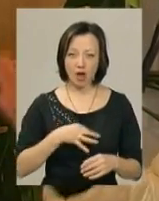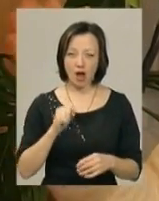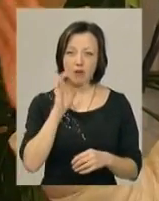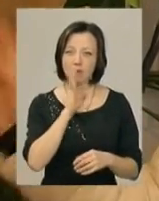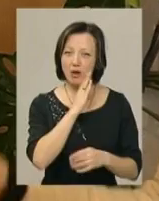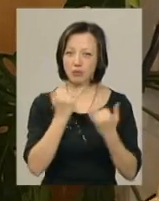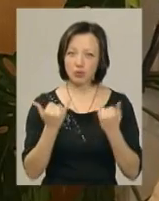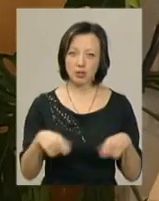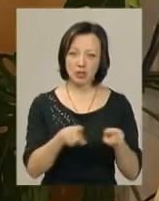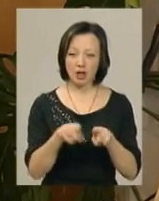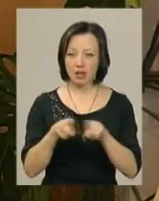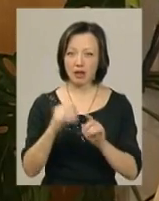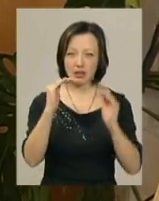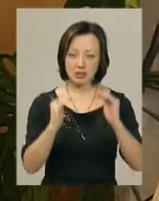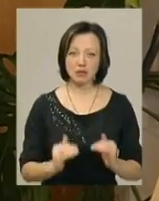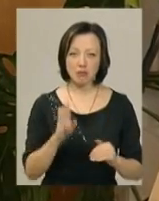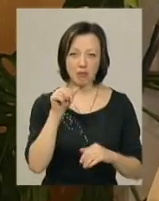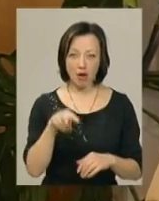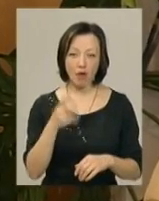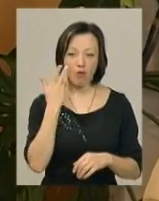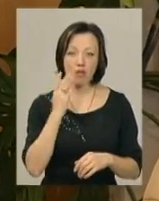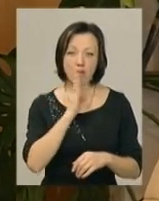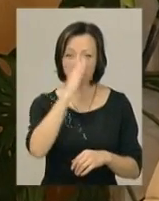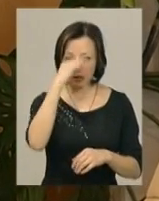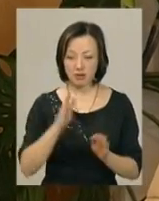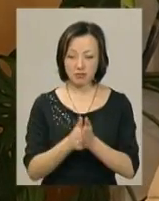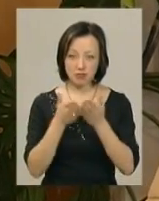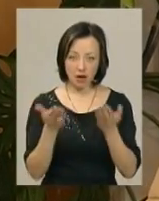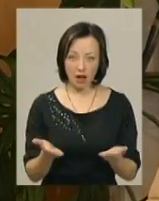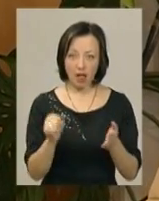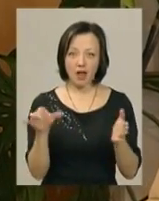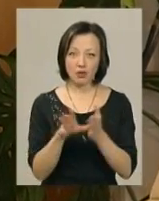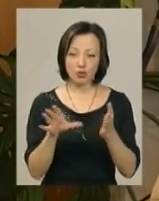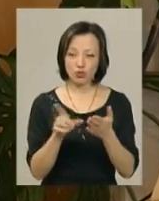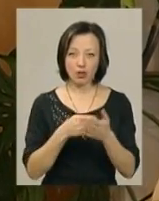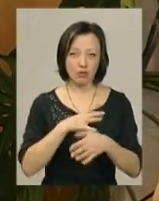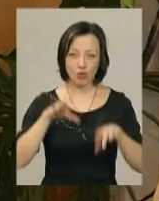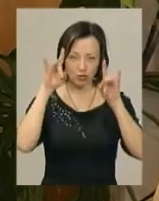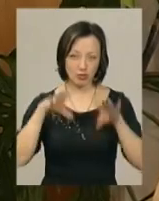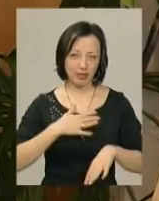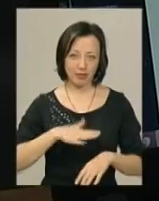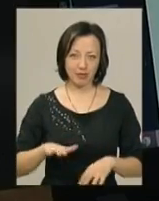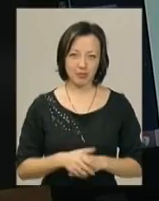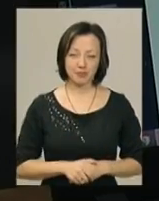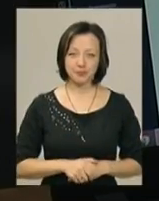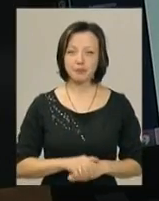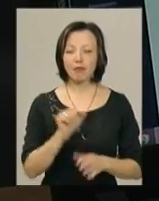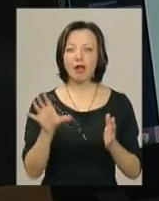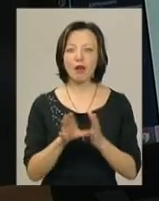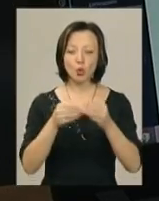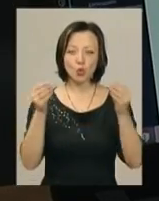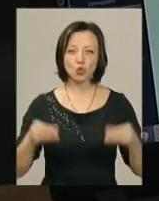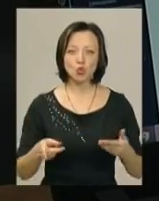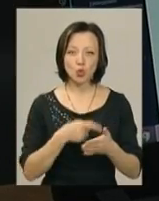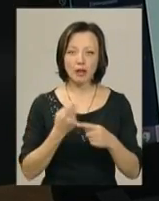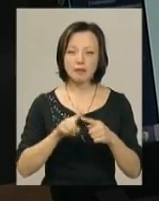мама сьогодні так і так низький балбу. Щоб коли мама з татом ввечері відкривають електронний щоденник, щоб у них не було неприємних сюрпризів. Електронний журнал